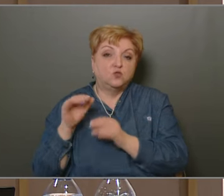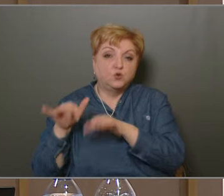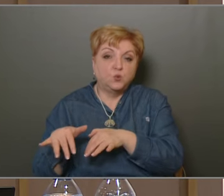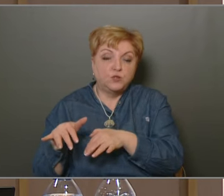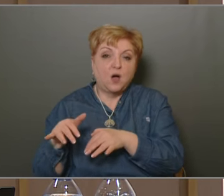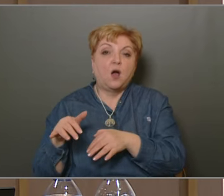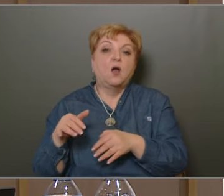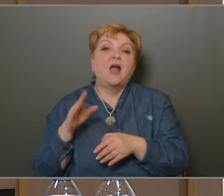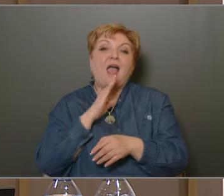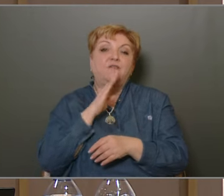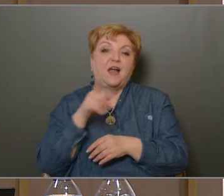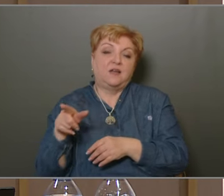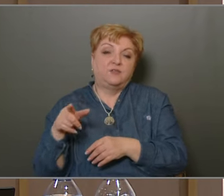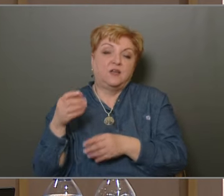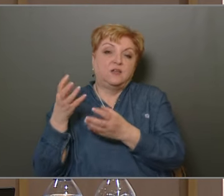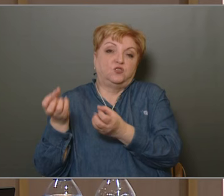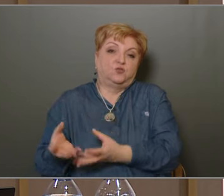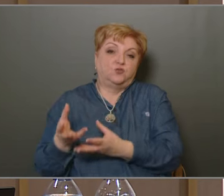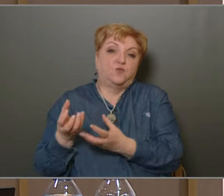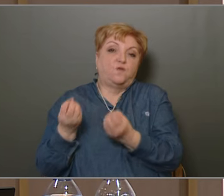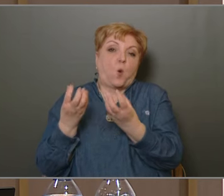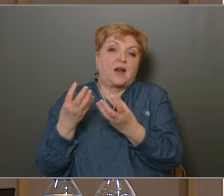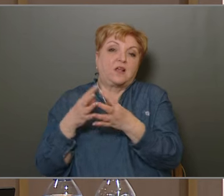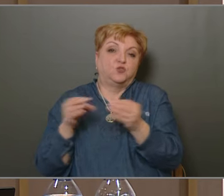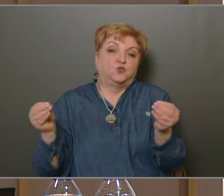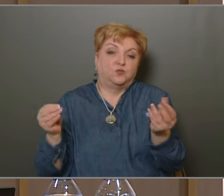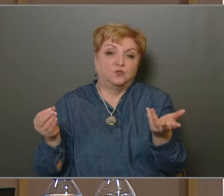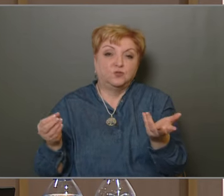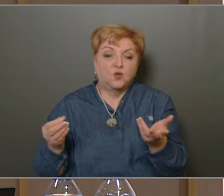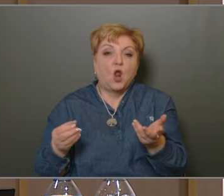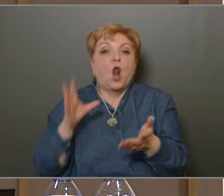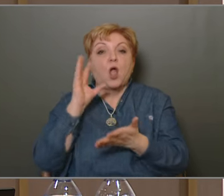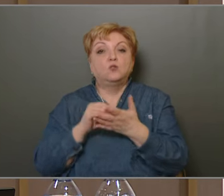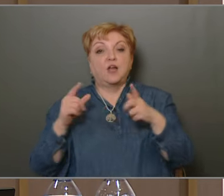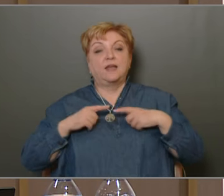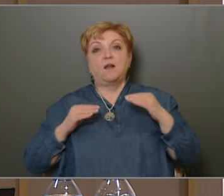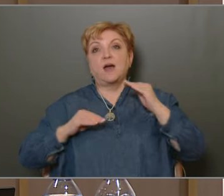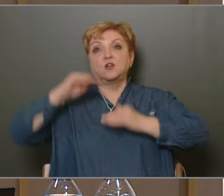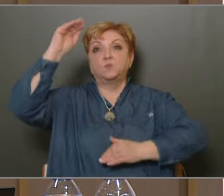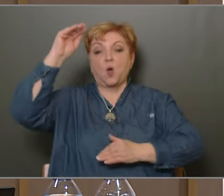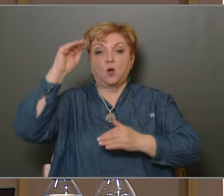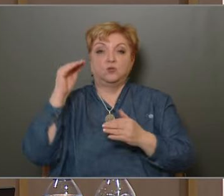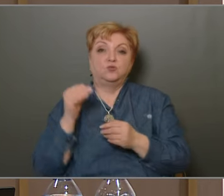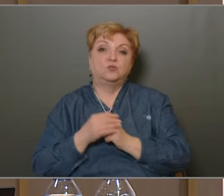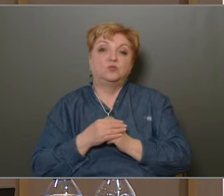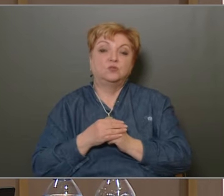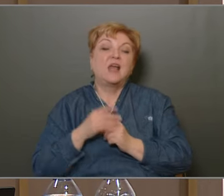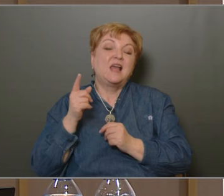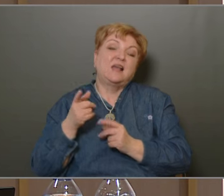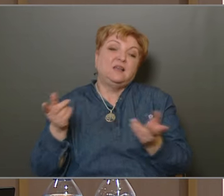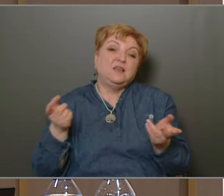ez az FKF-nél is nyilván lecsapódik forrás hiányban. A lakosság elvárásoknak magasak, tehát ilyen szempontban még biztos, hogy